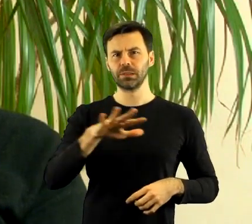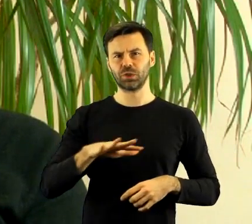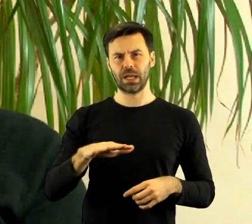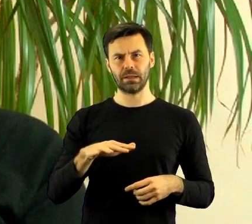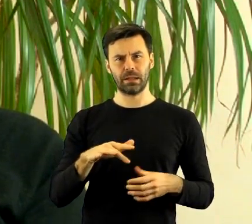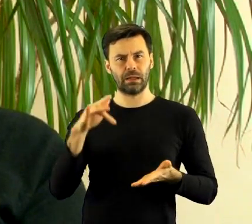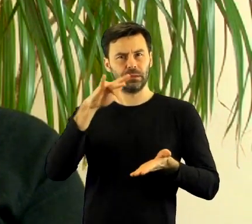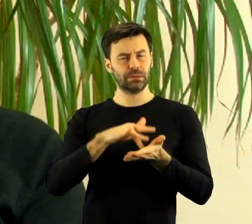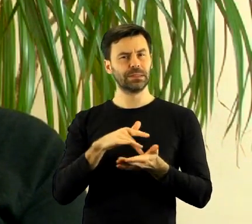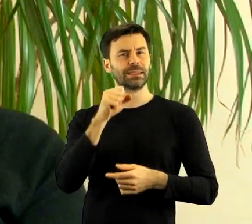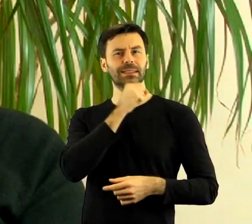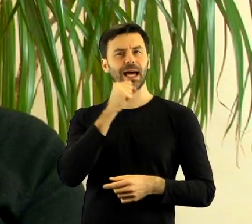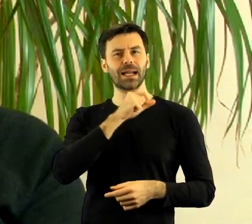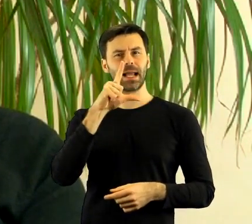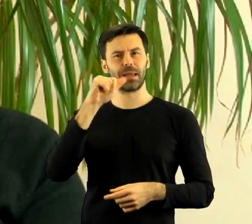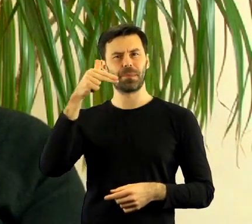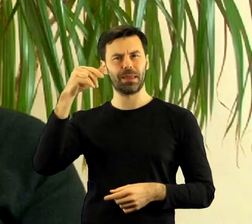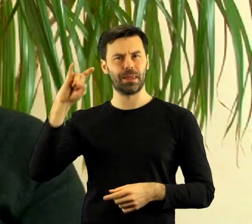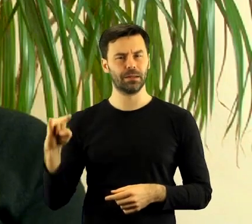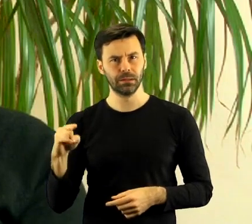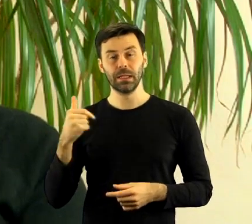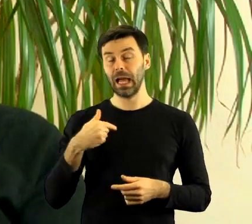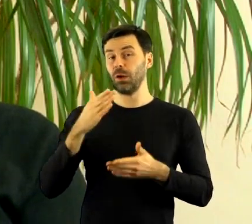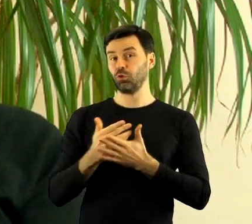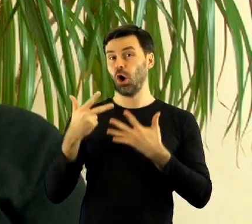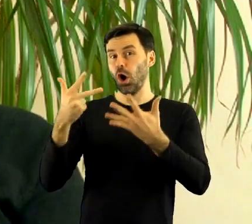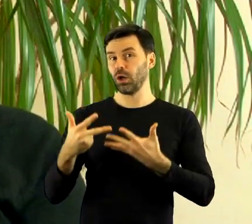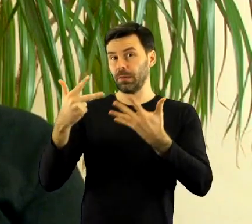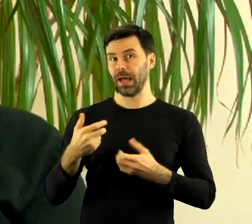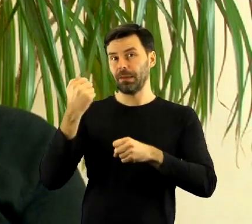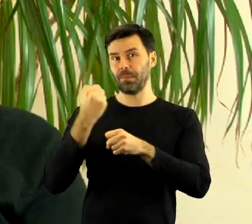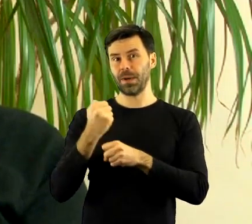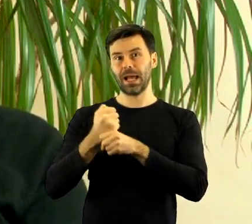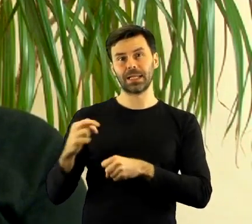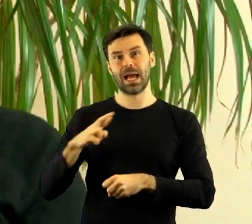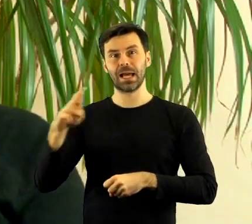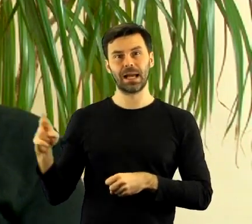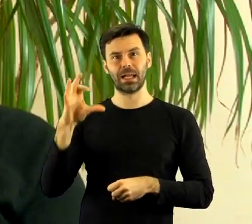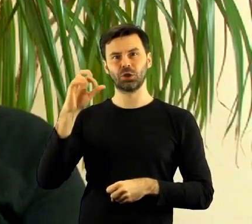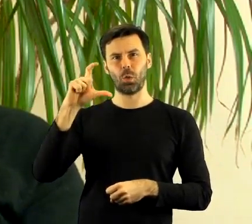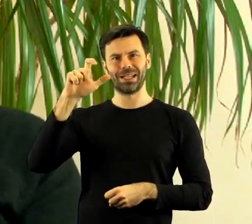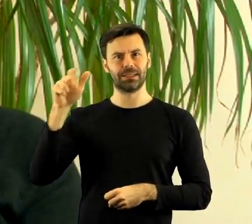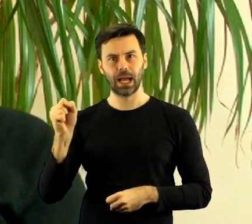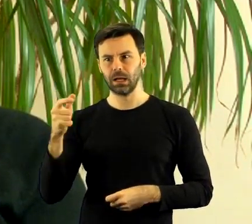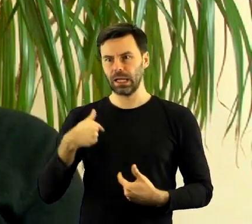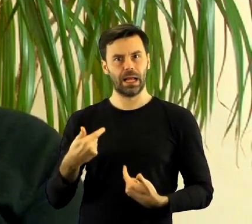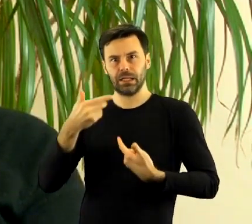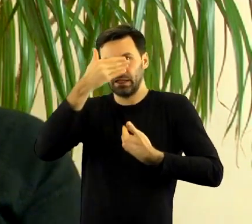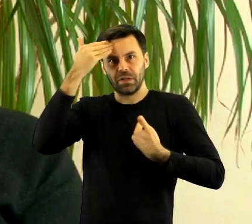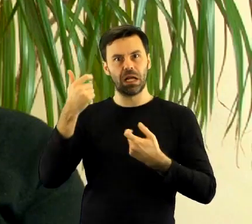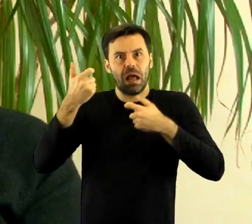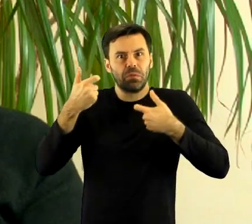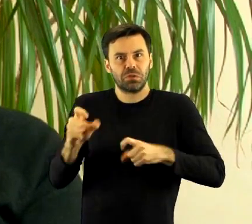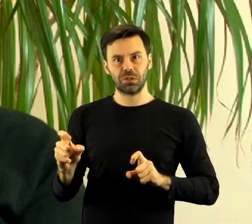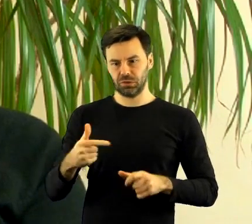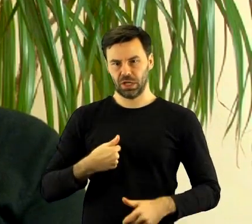miejscowości, czyli dla starych Lipin. Ja jestem radną sołecką od 8 lat w tych Lipinach i nic w tym temacie nie wiedziałam. Czyli już pierwsze